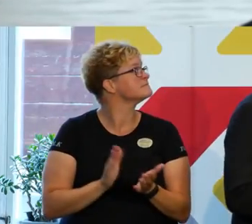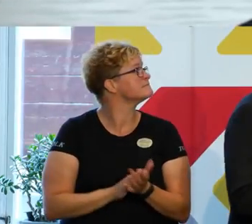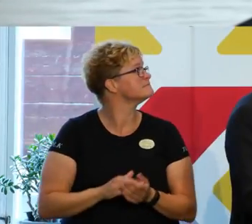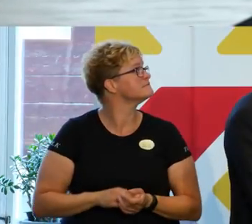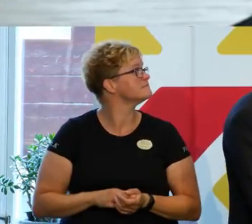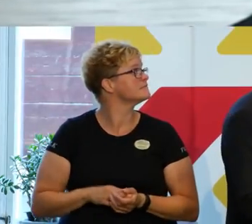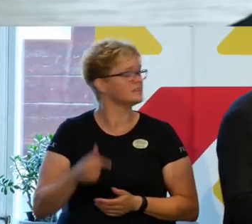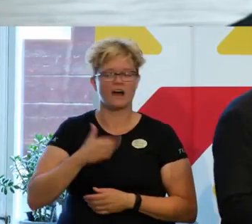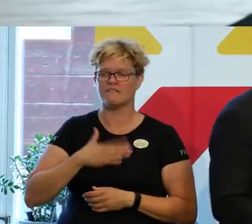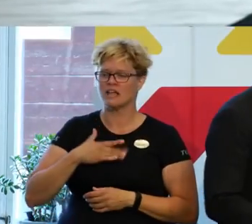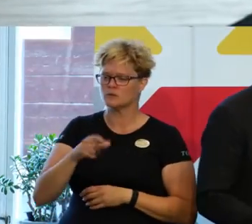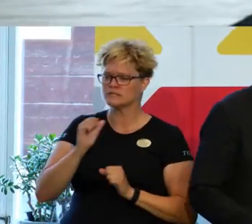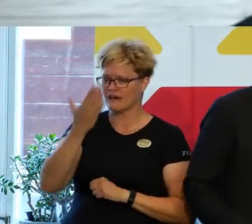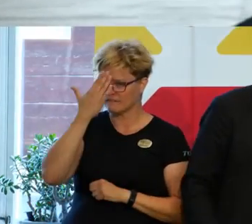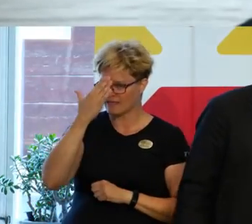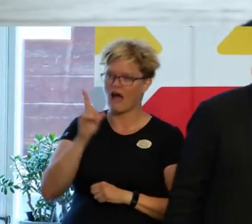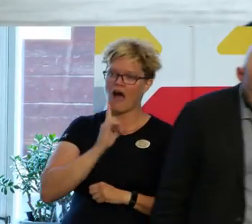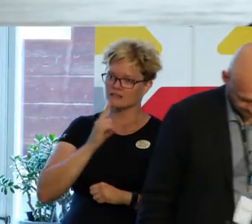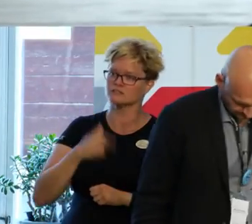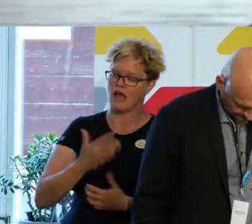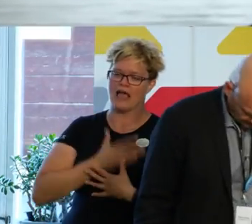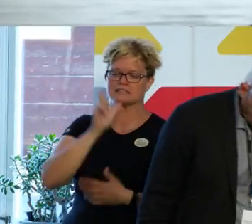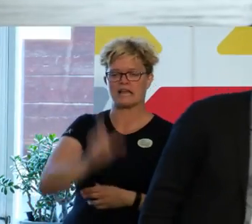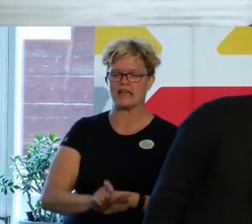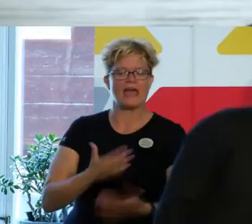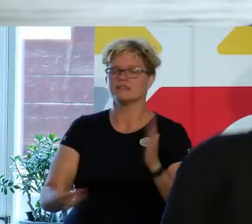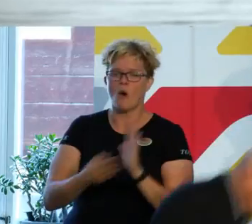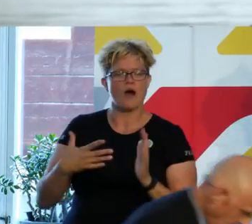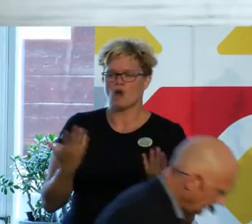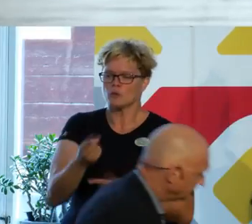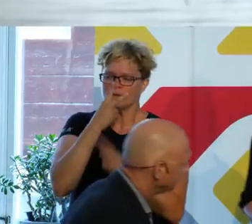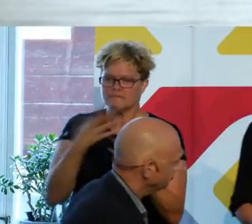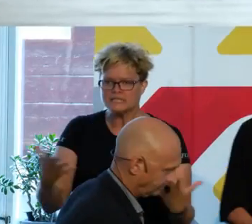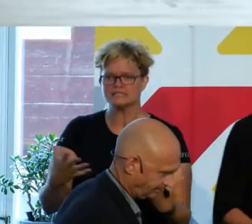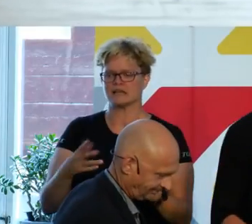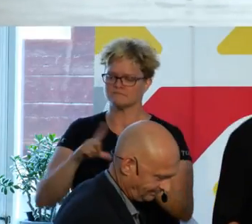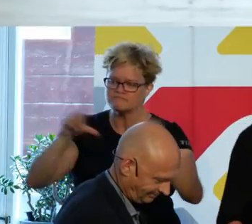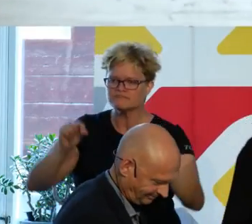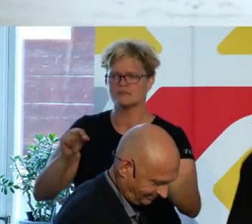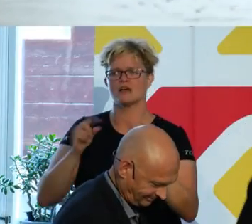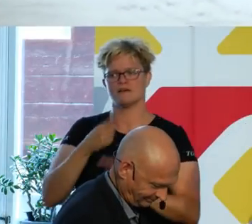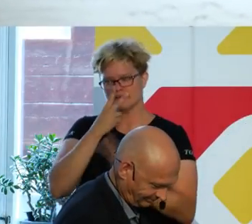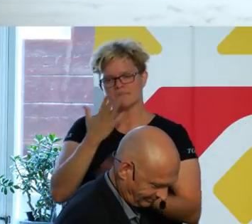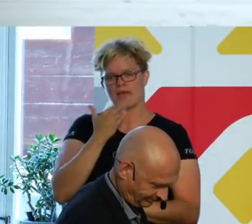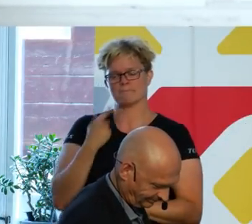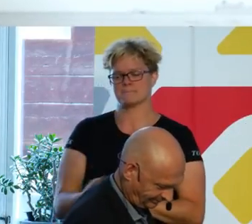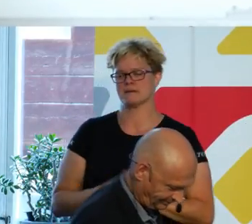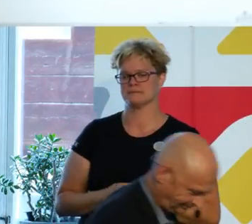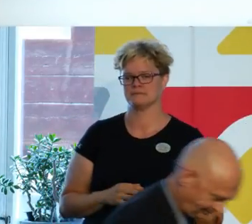Jag vill att du ska veta att jag alltid kommer älska dig, inte för vad du visar på vykort, men för vem du är.